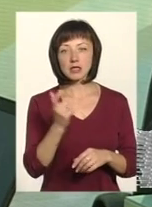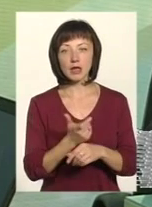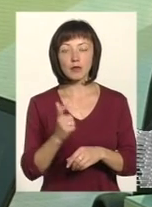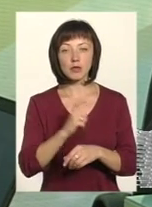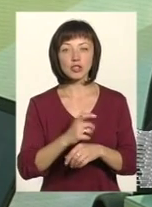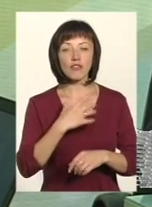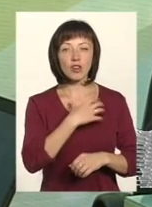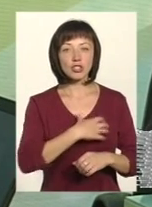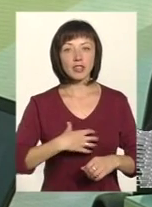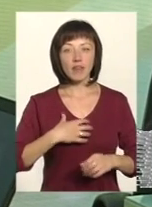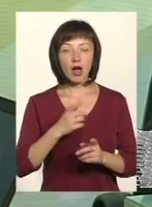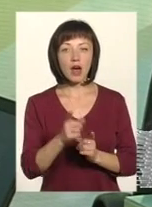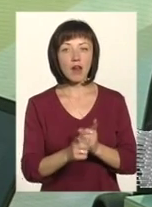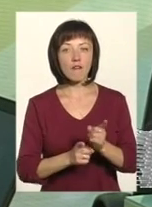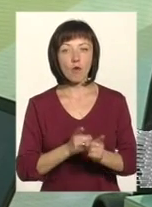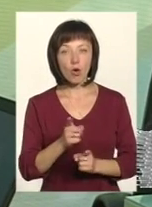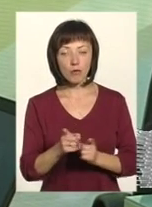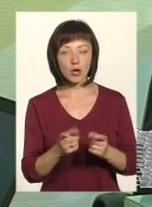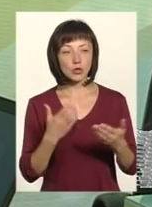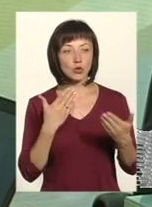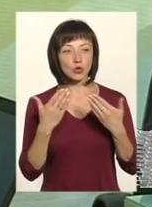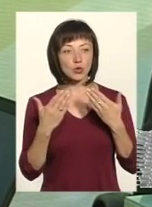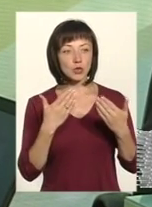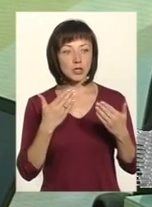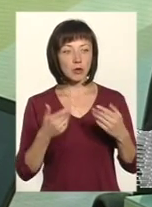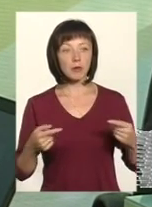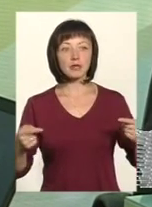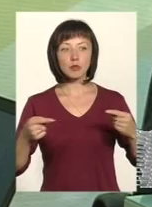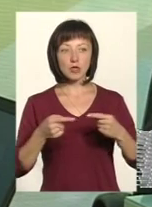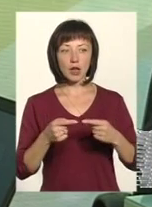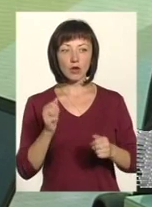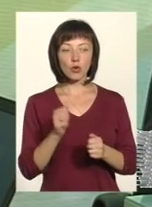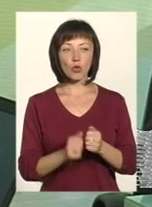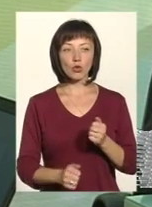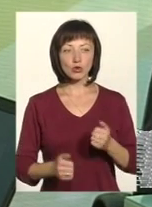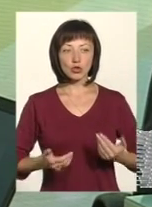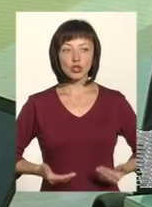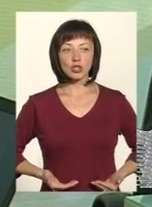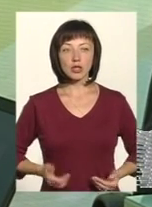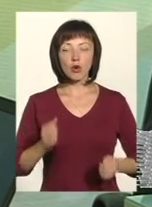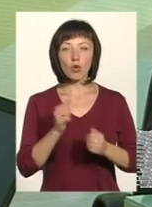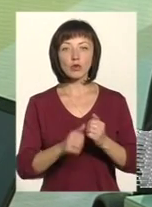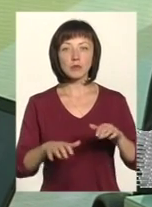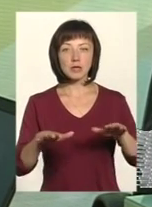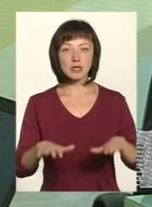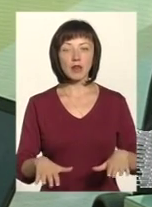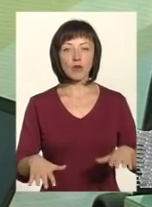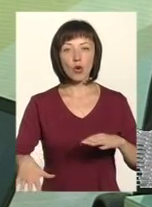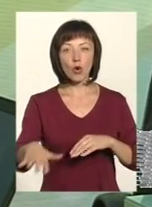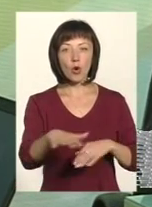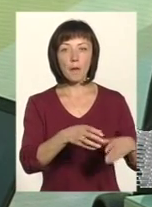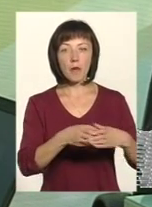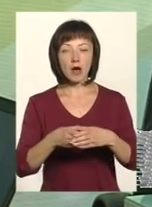важливих реформ, яка стосується безпосередньо кожного жителя, кожної місцевої громади. Йдеться про